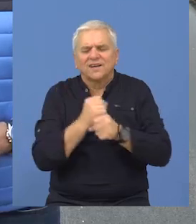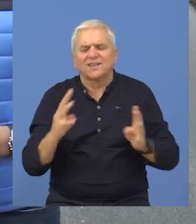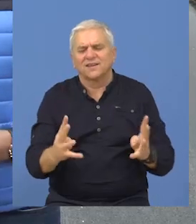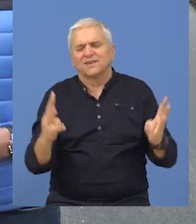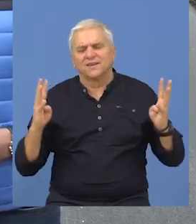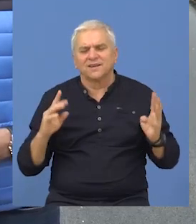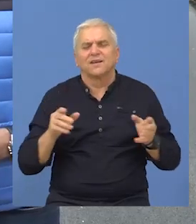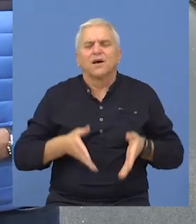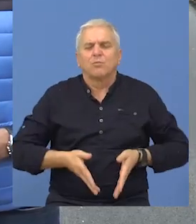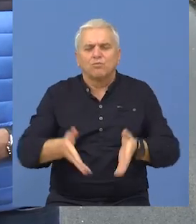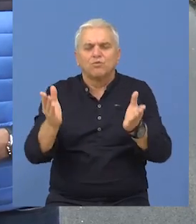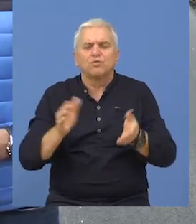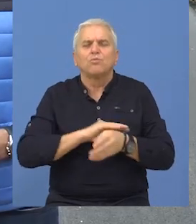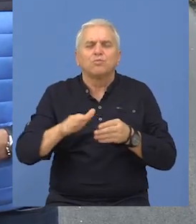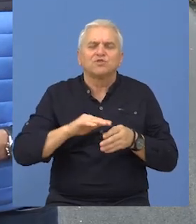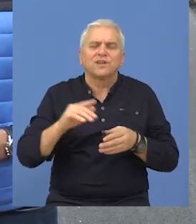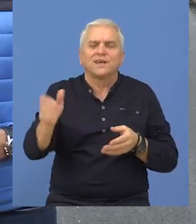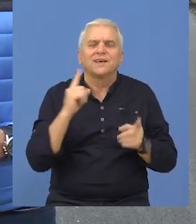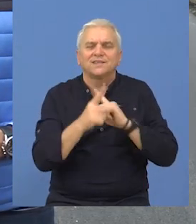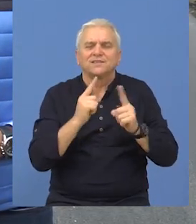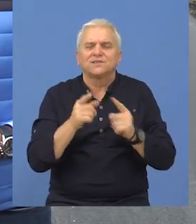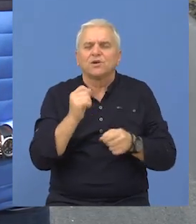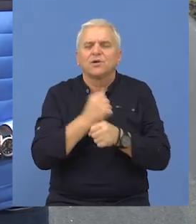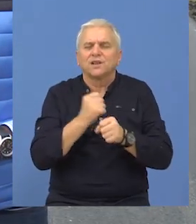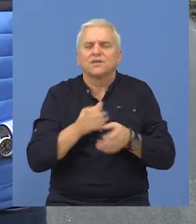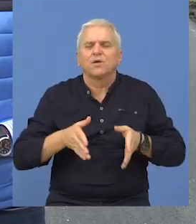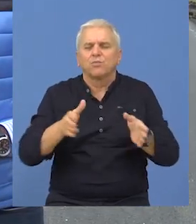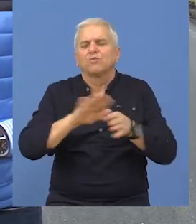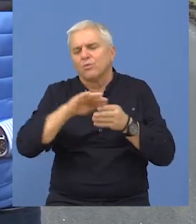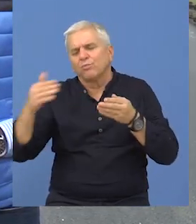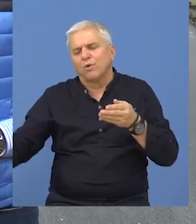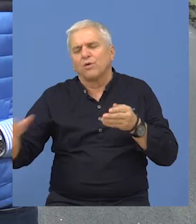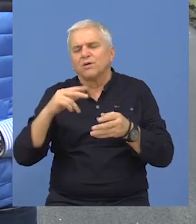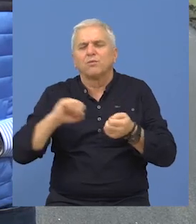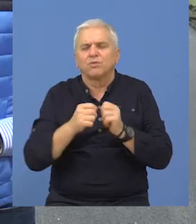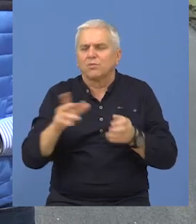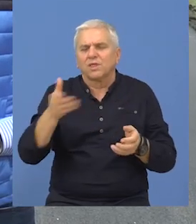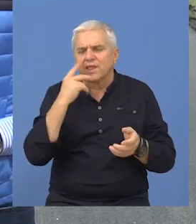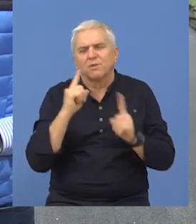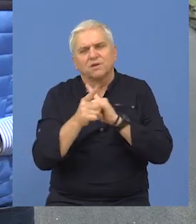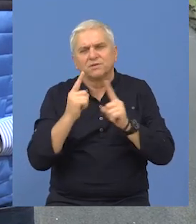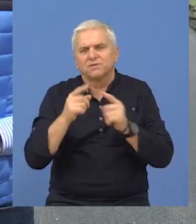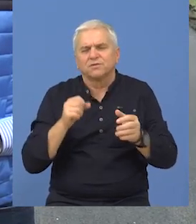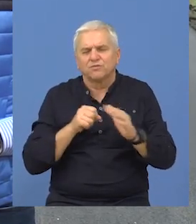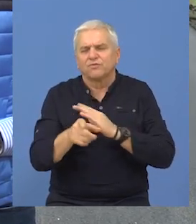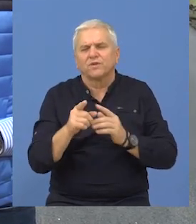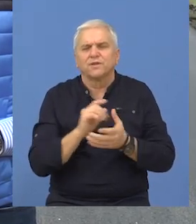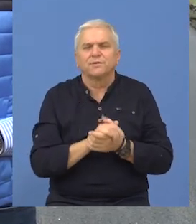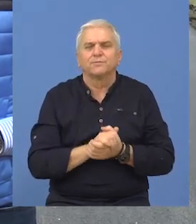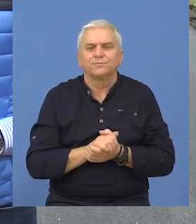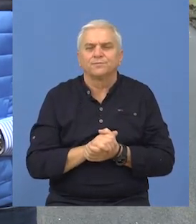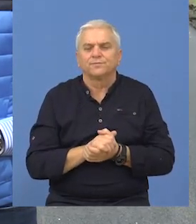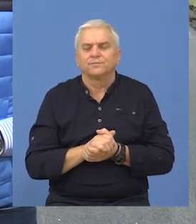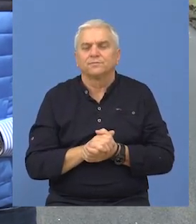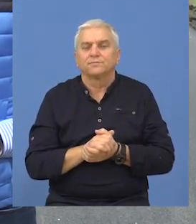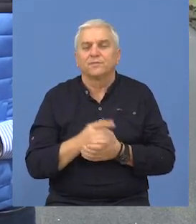će biti pušten saobraćaj. Dalje ćemo mi raditi u putnom pojasu, to neće biti problema za odvijanje